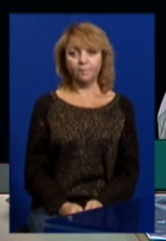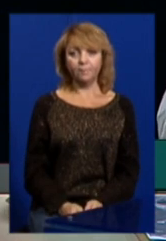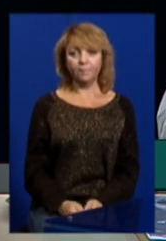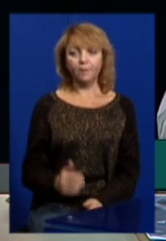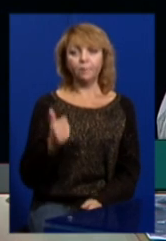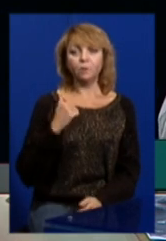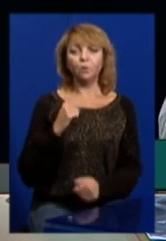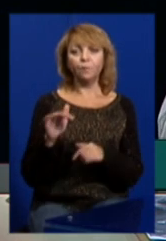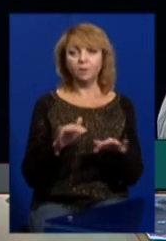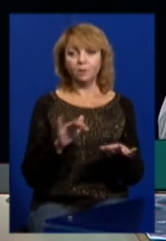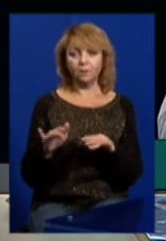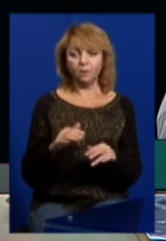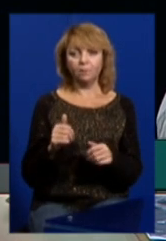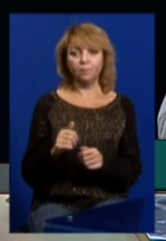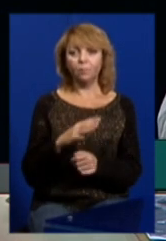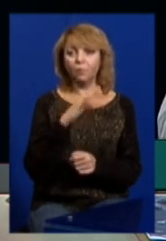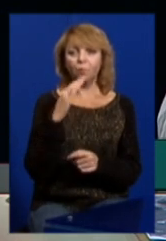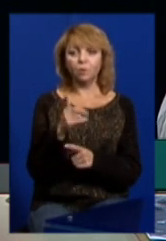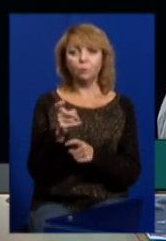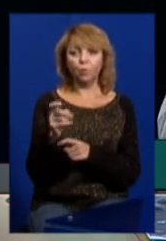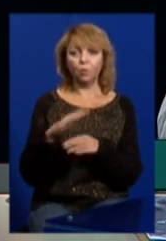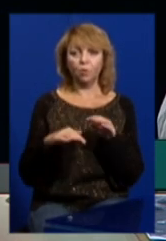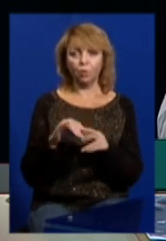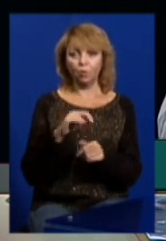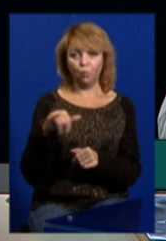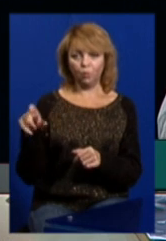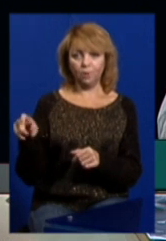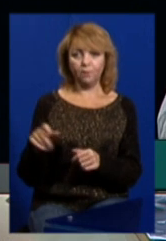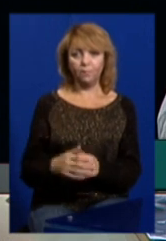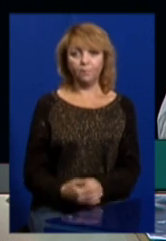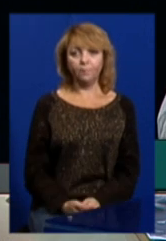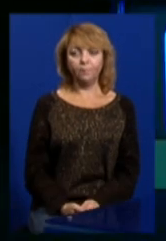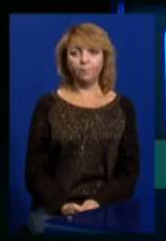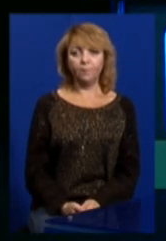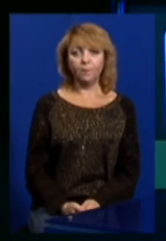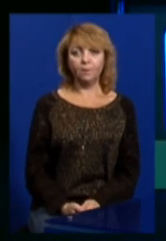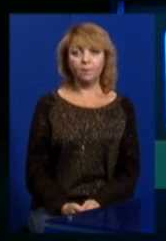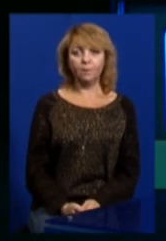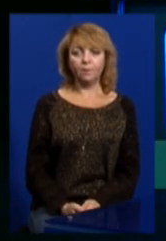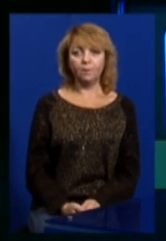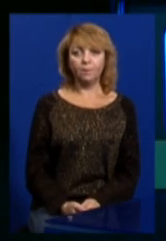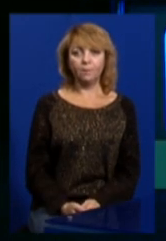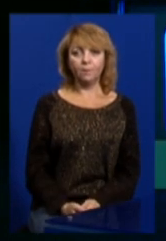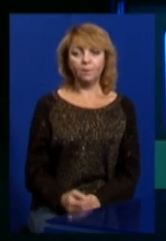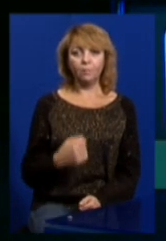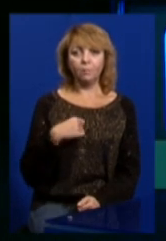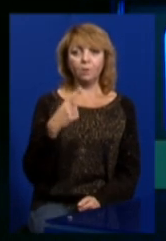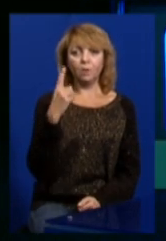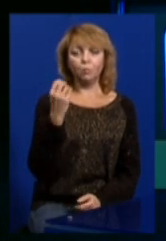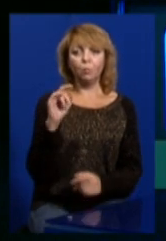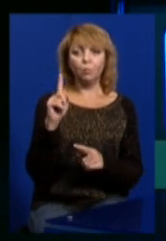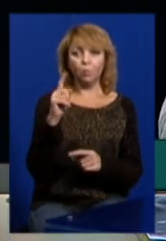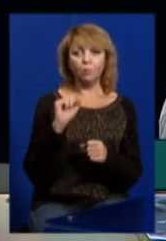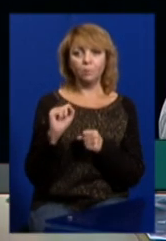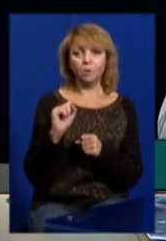Військові дії. Багато зброї на руках у людей. У мене ще Бог милував, а